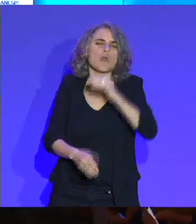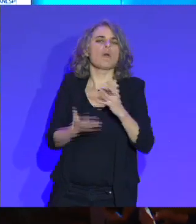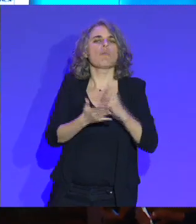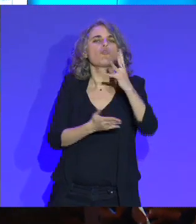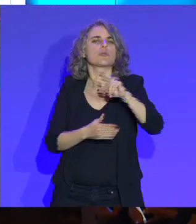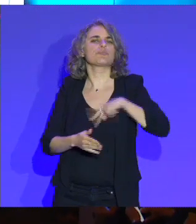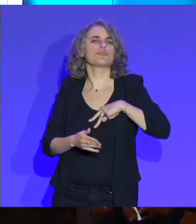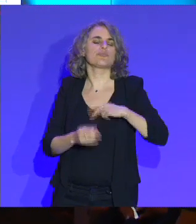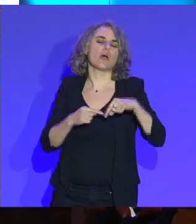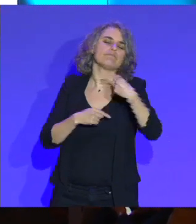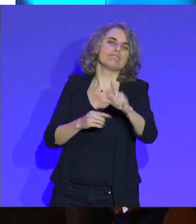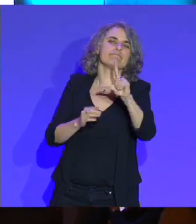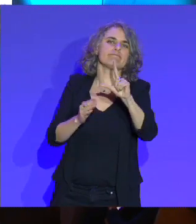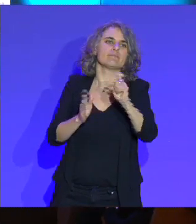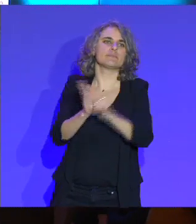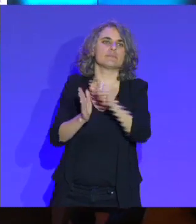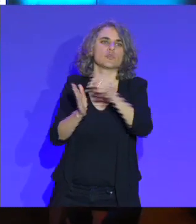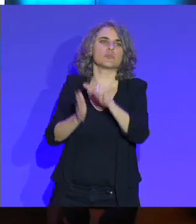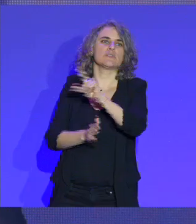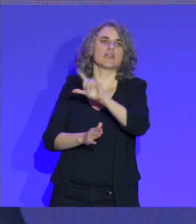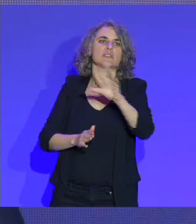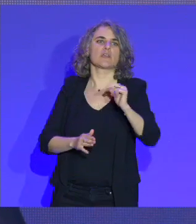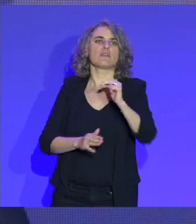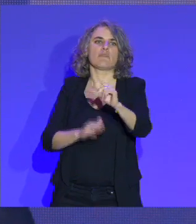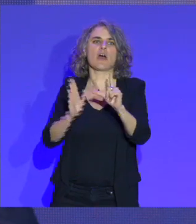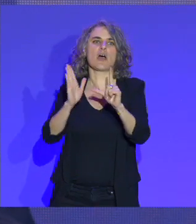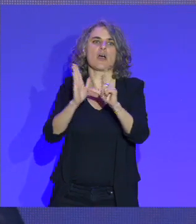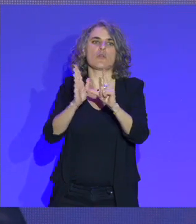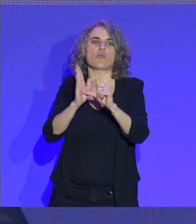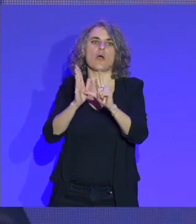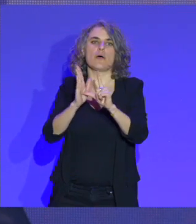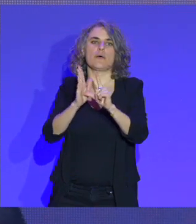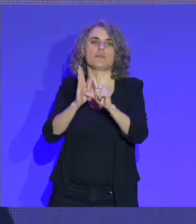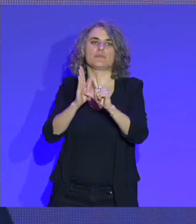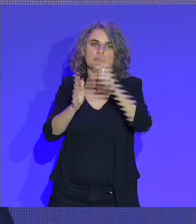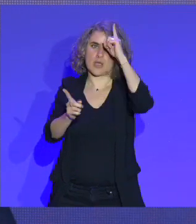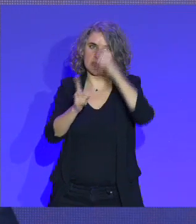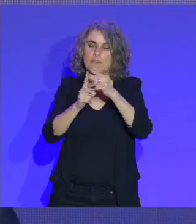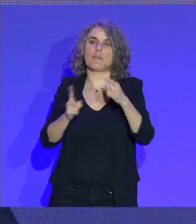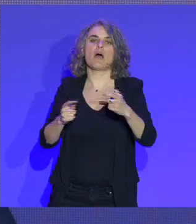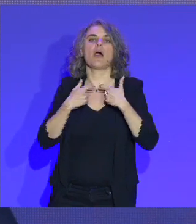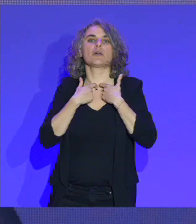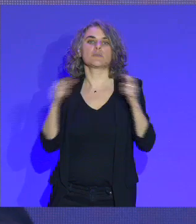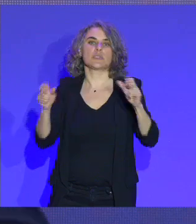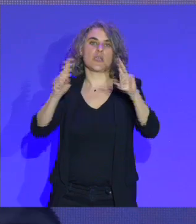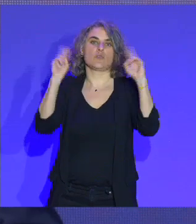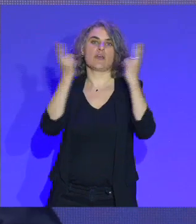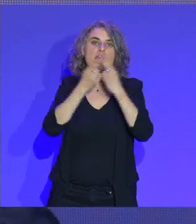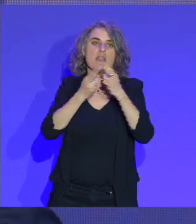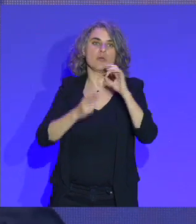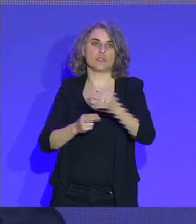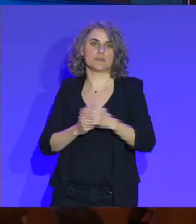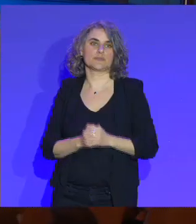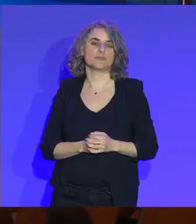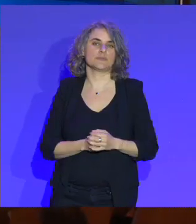en 2025, on fêtera les 20 ans de la loi sur l'accessibilité universelle. On